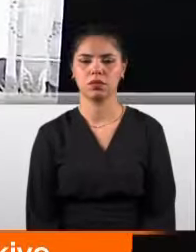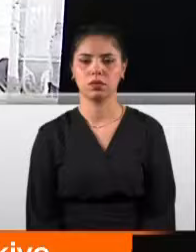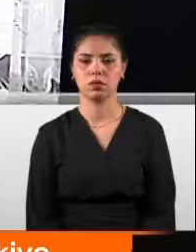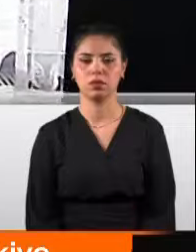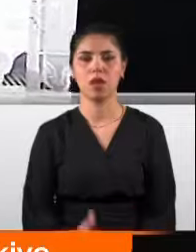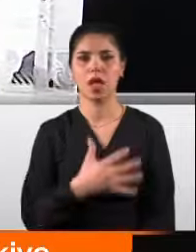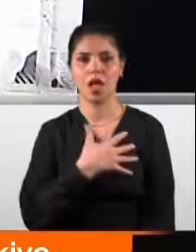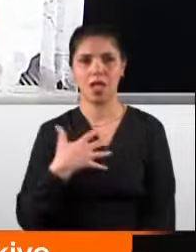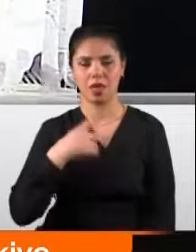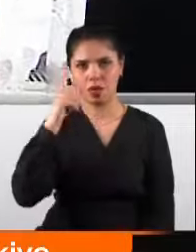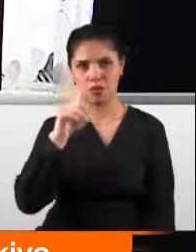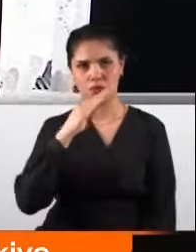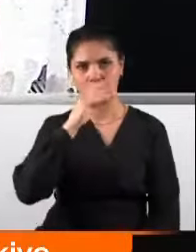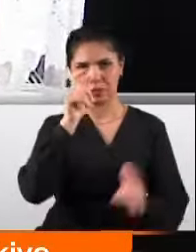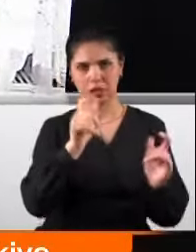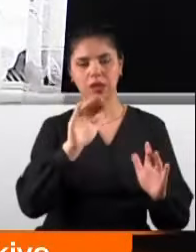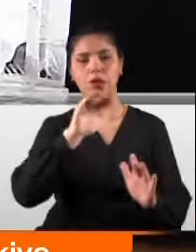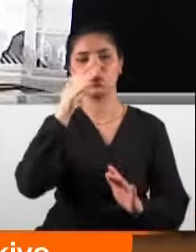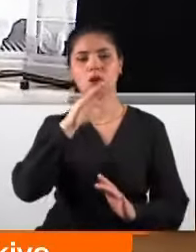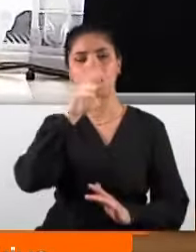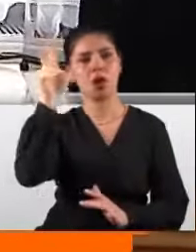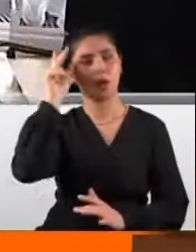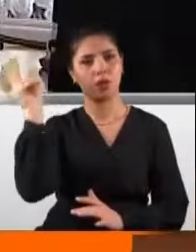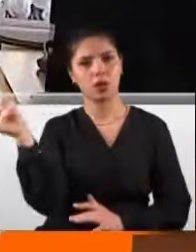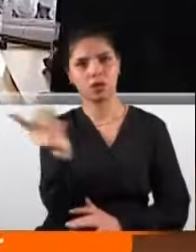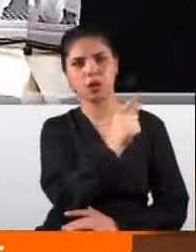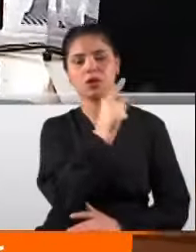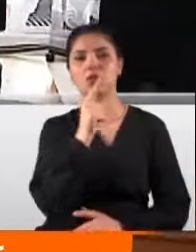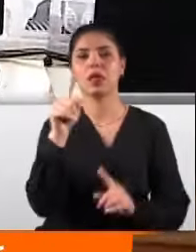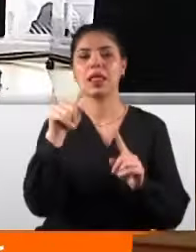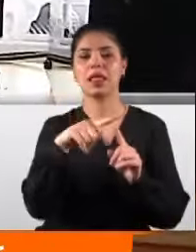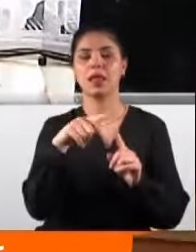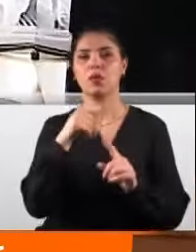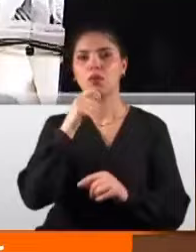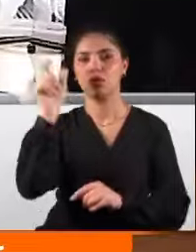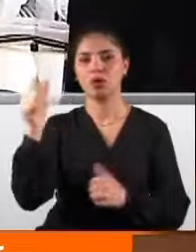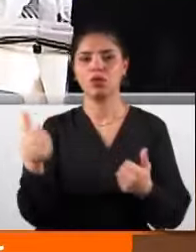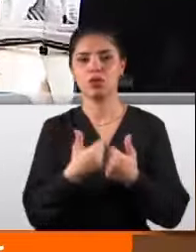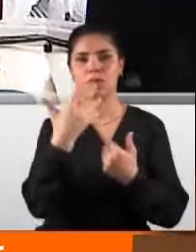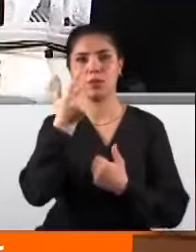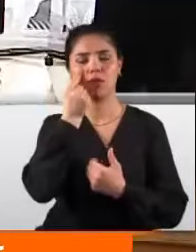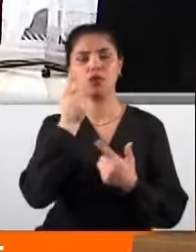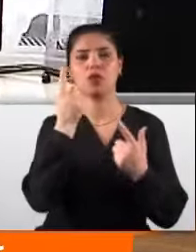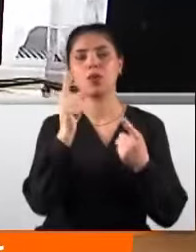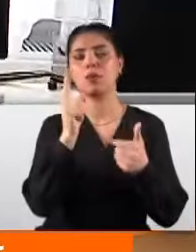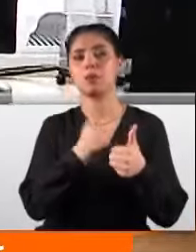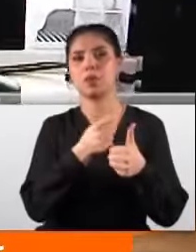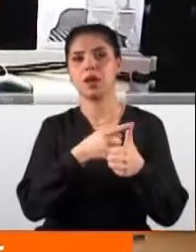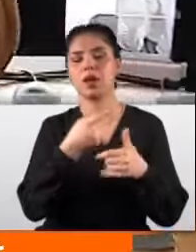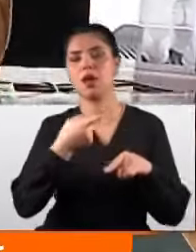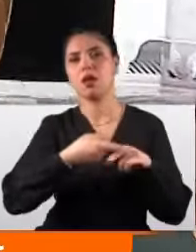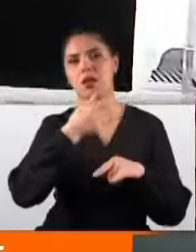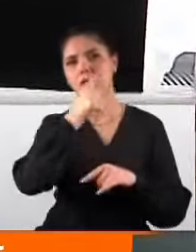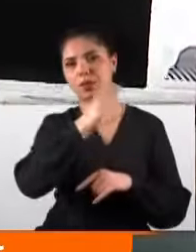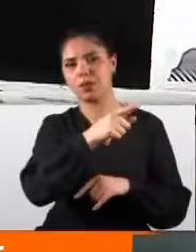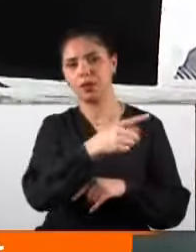Annesinin önce Mısır'a daha sonra da ABD'ye kaçırdığı Timur Cihan Timur'un çarptığı beş kişiden biri de Hasan Topal'dı.